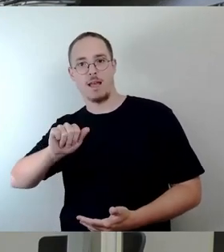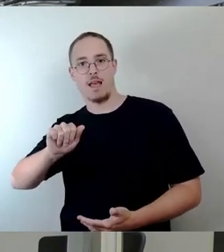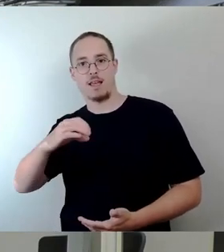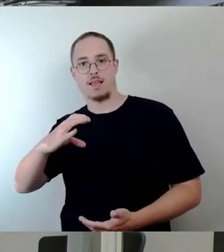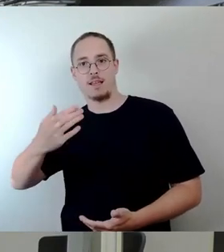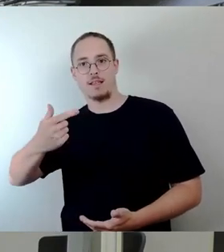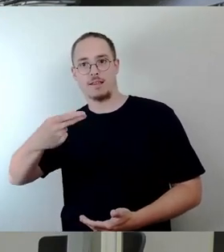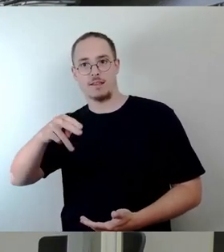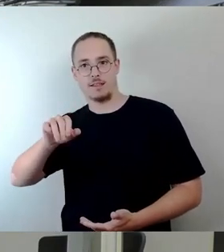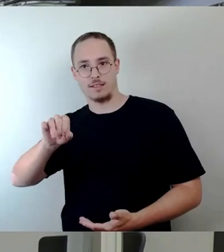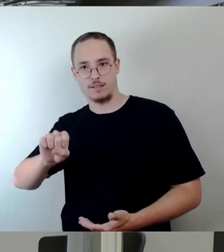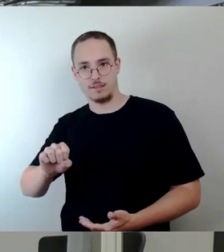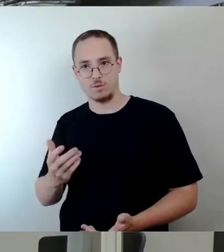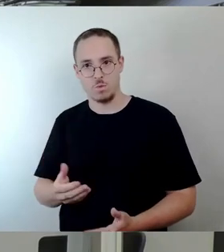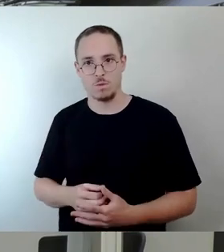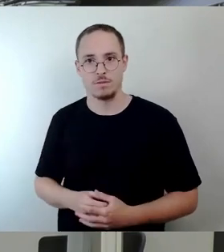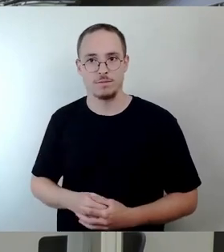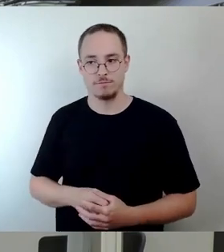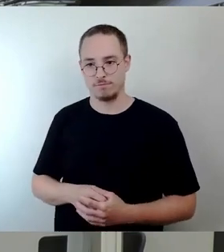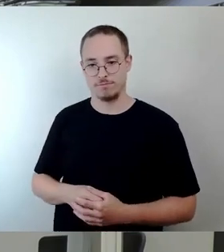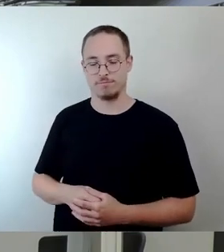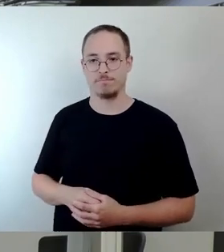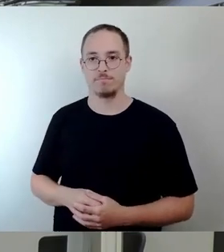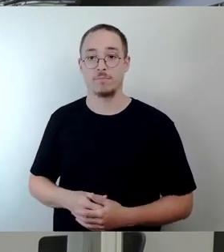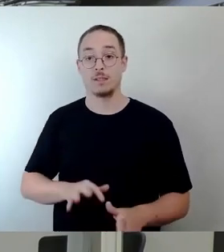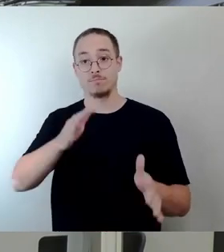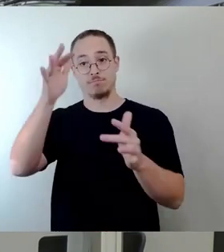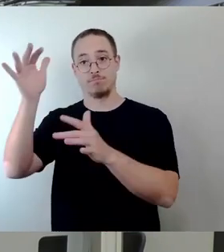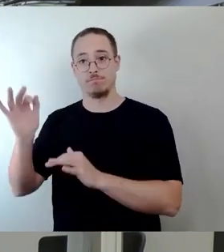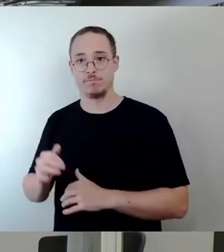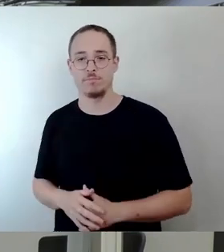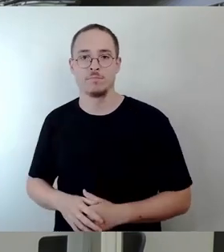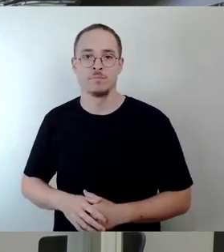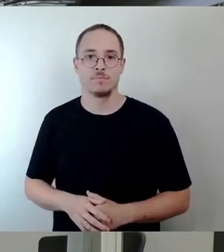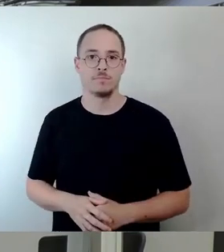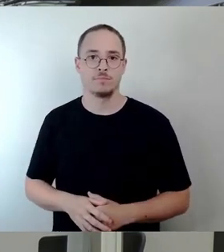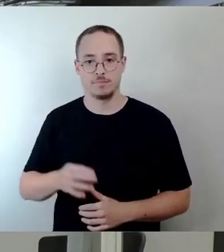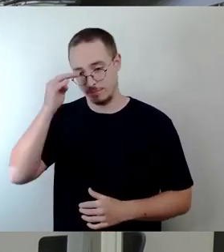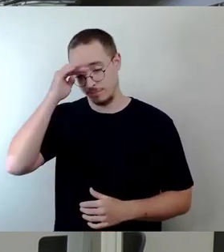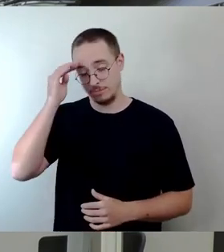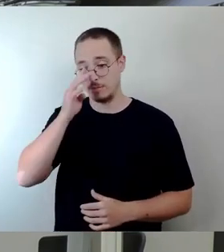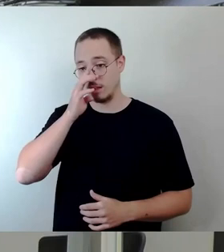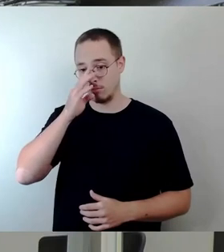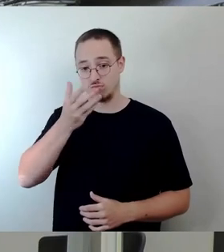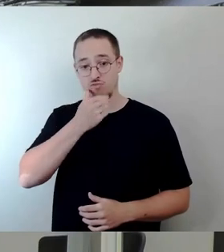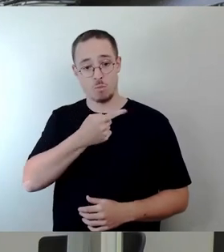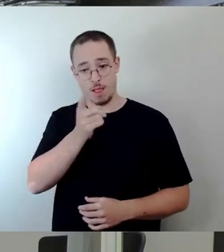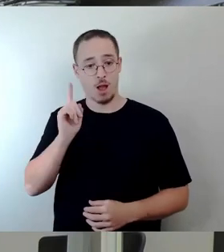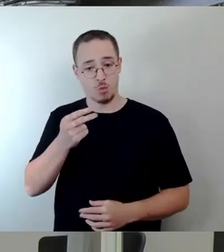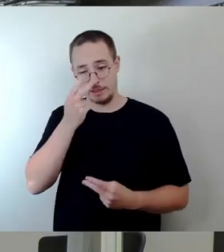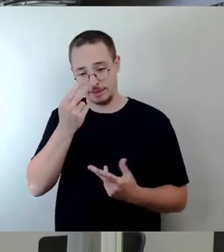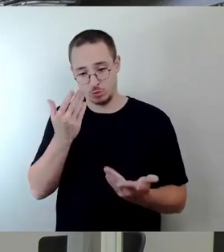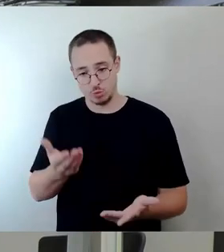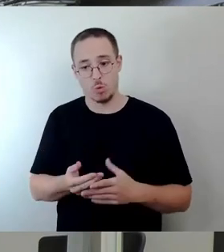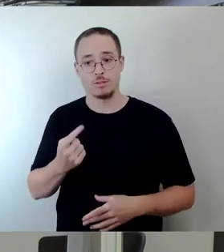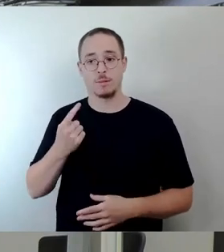Ein weiterer Punkt, schön, dass andere das genauso sehen und dass Christa hier Anerkennung in diesem Stadtrat nach wie vor erfährt.